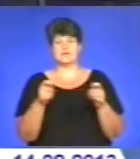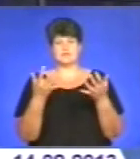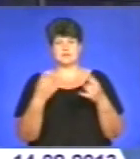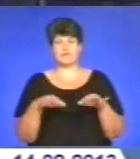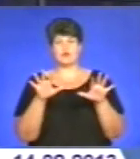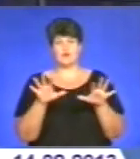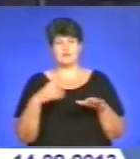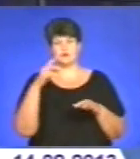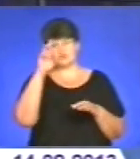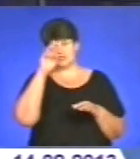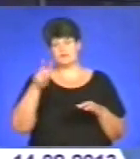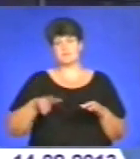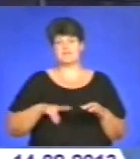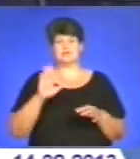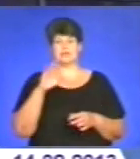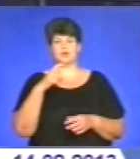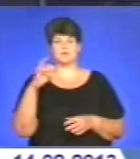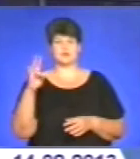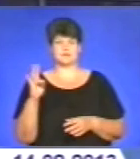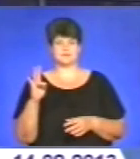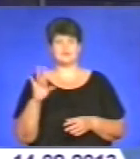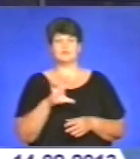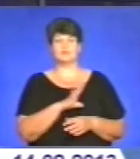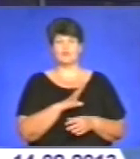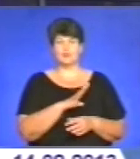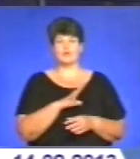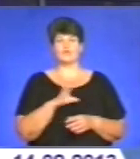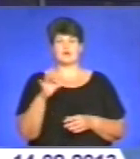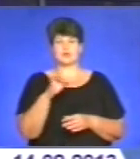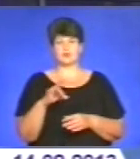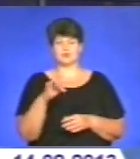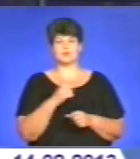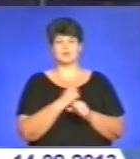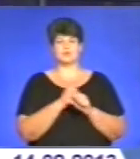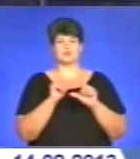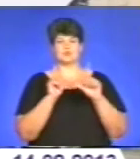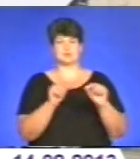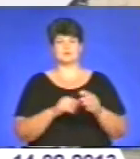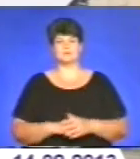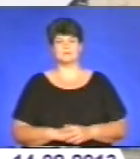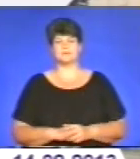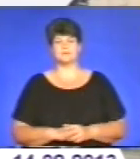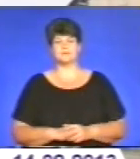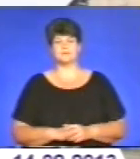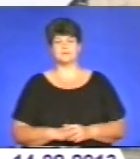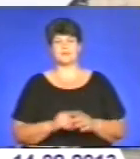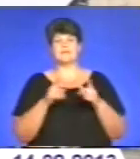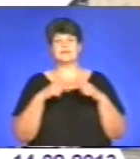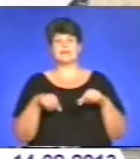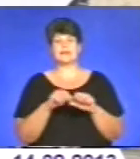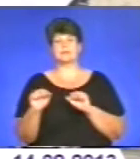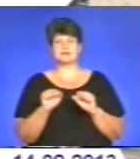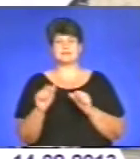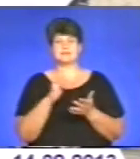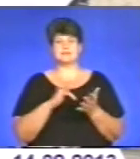обласної державної адміністрації Валентин Хоптян. Він перебував у районі з робочою поїздкою. Відділення Теребовлянської